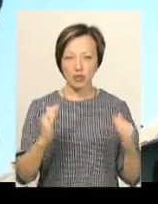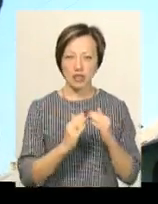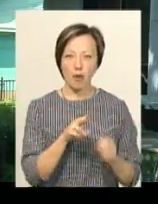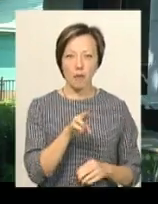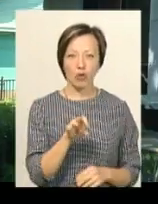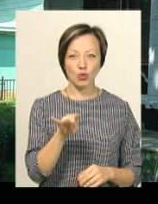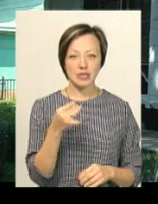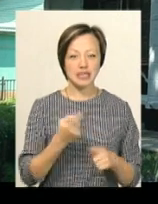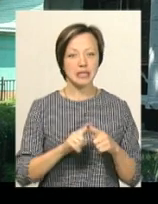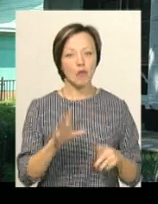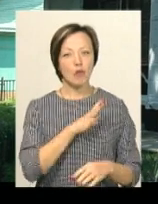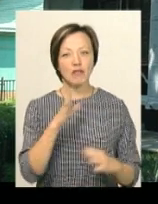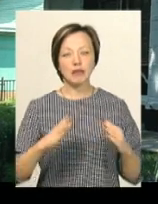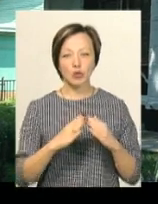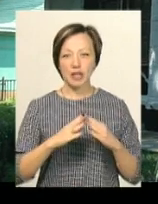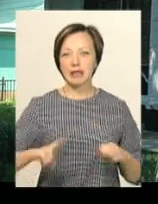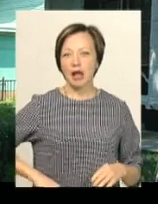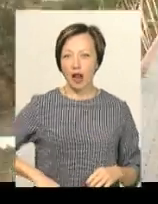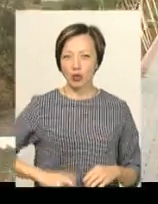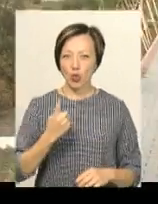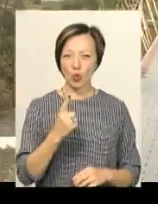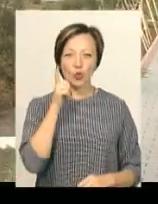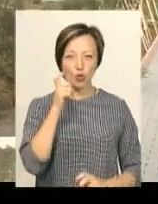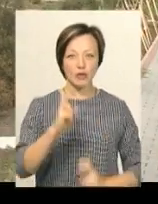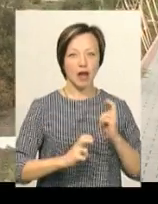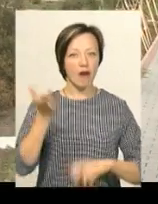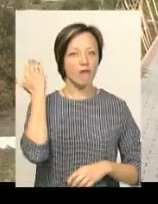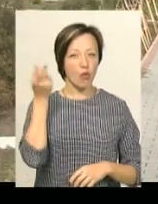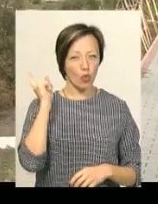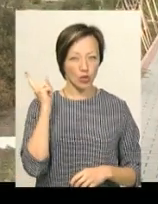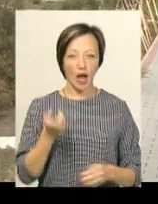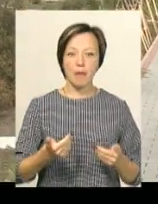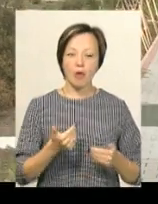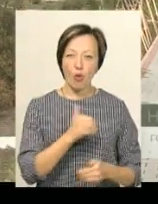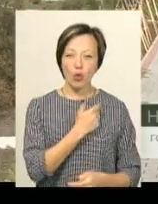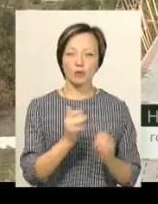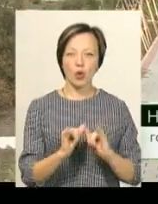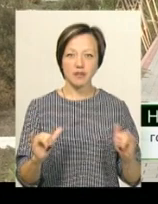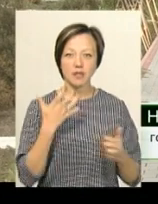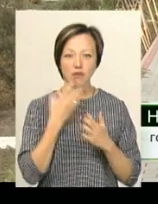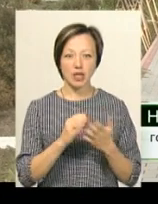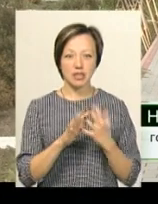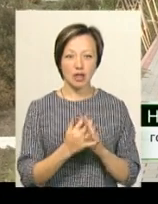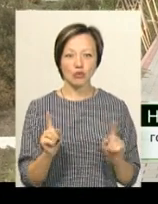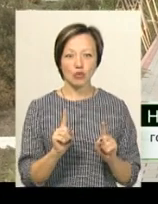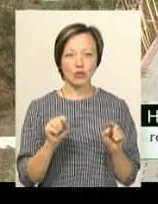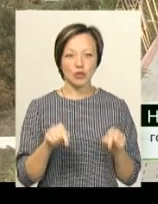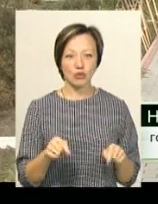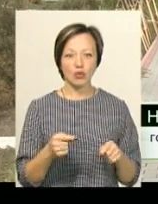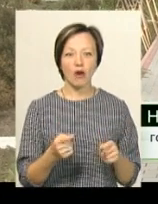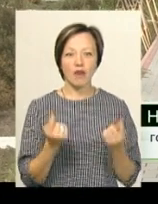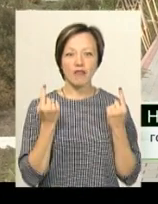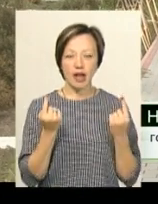Потоцьких. Це був будинок директора однієї з цукроварень. Ми хочемо розвинути своє селище і щоб воно ту